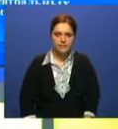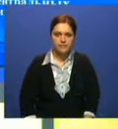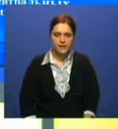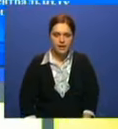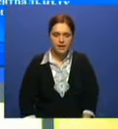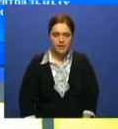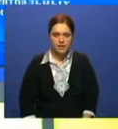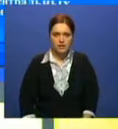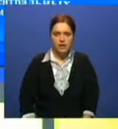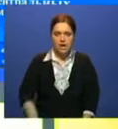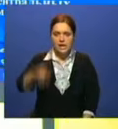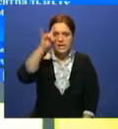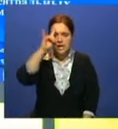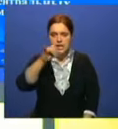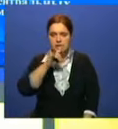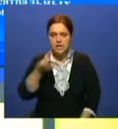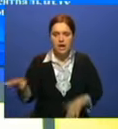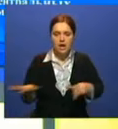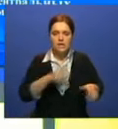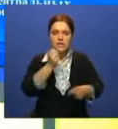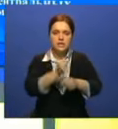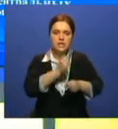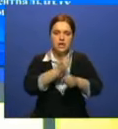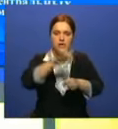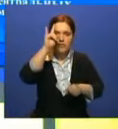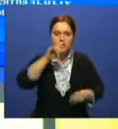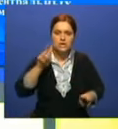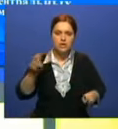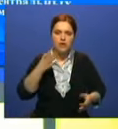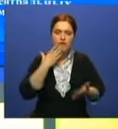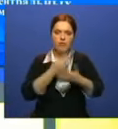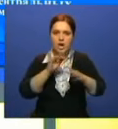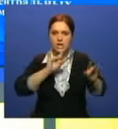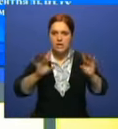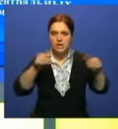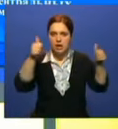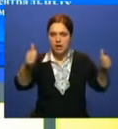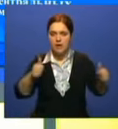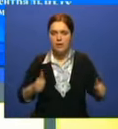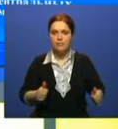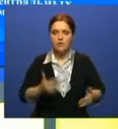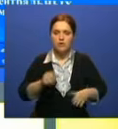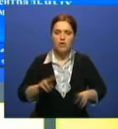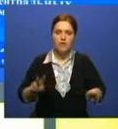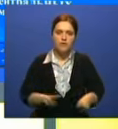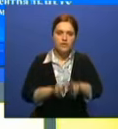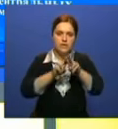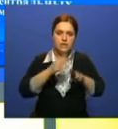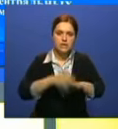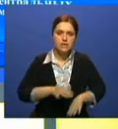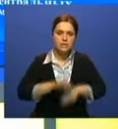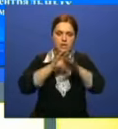темам. У республиканской акции «Сделано в Казахстане» появился свой логотип. В Астане подведены итоги соответствующего конкурса.